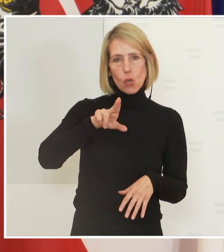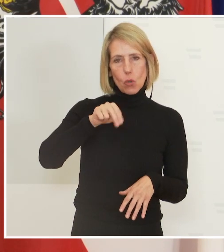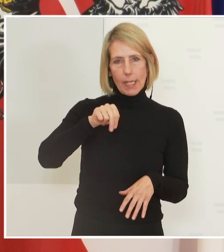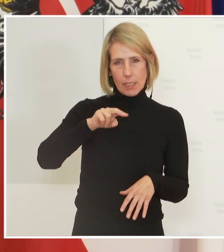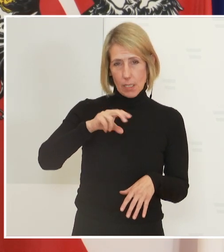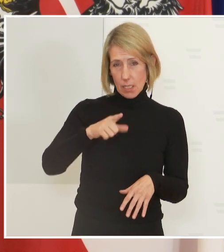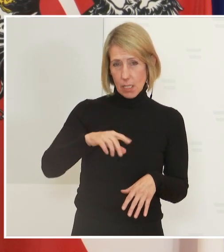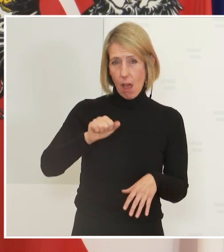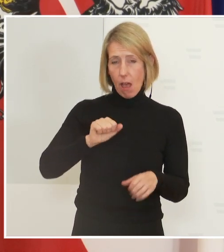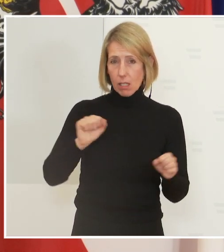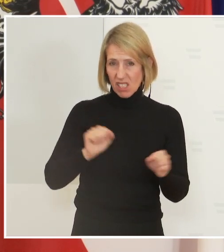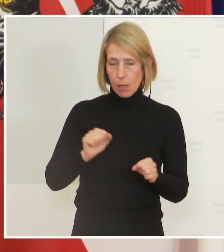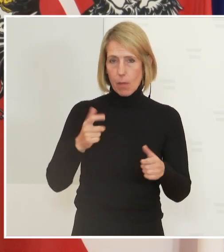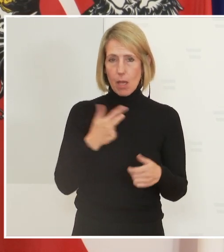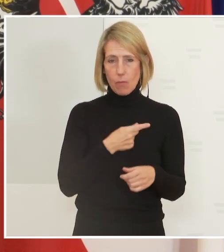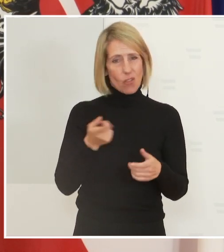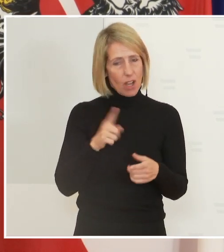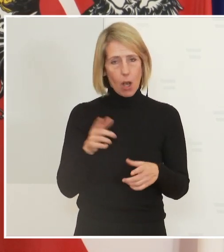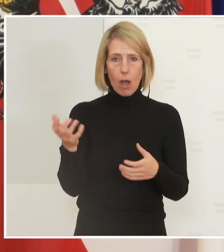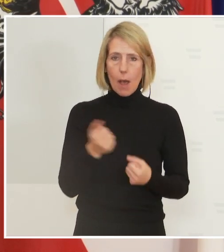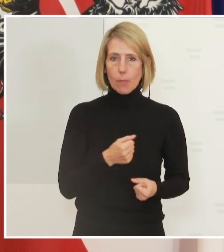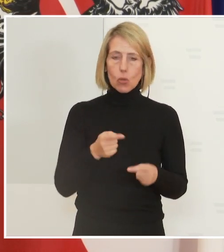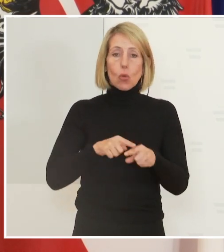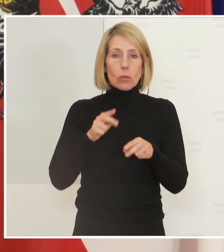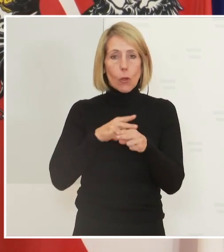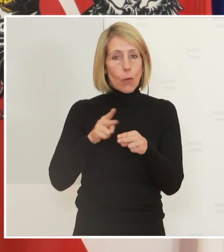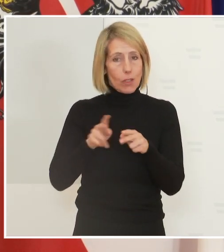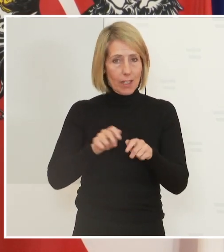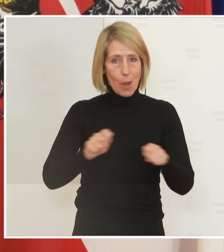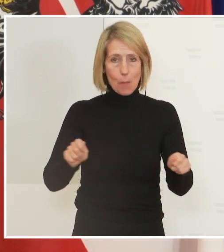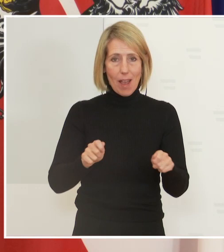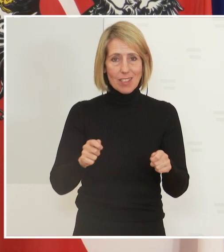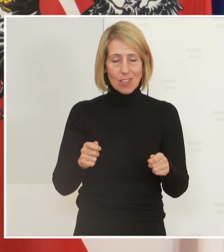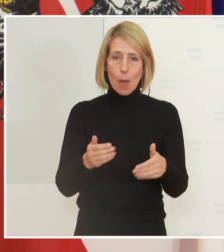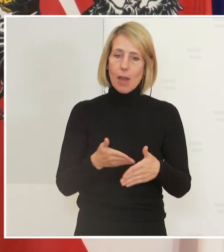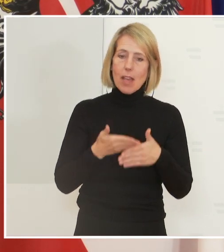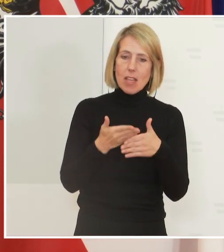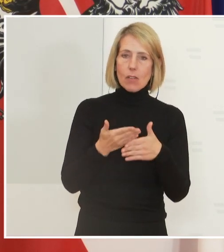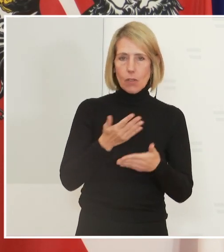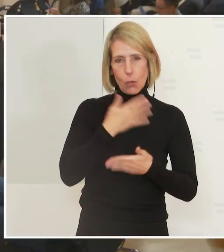Und auch hier helfen die Hygienemaßnahmen gegen die Ansteckung.